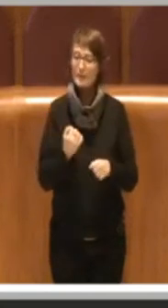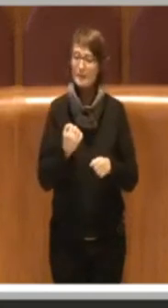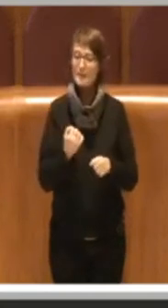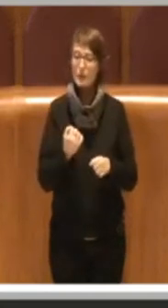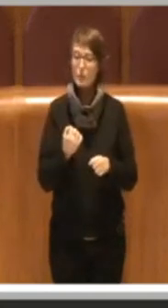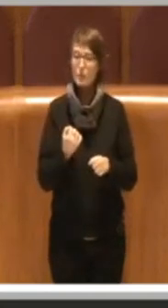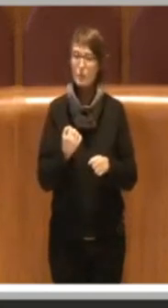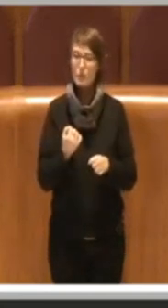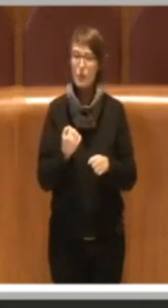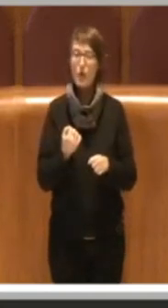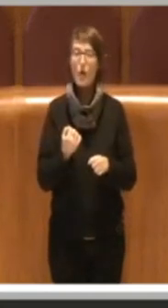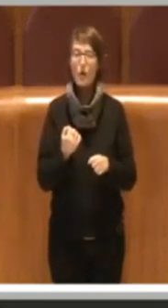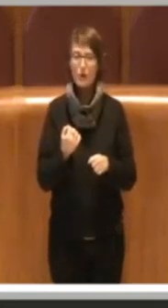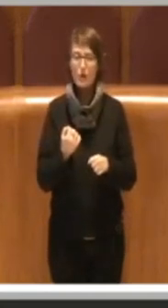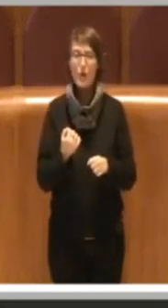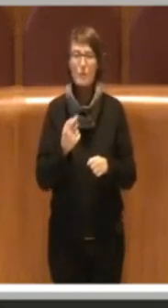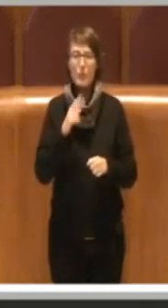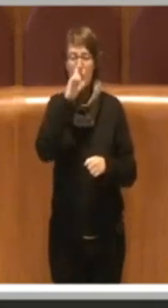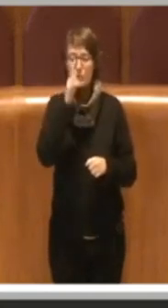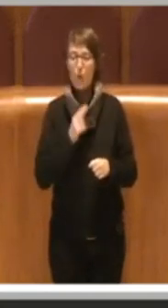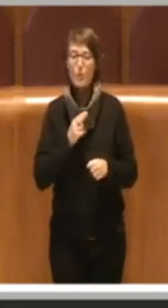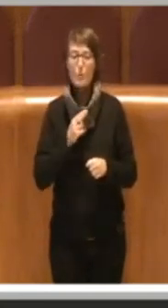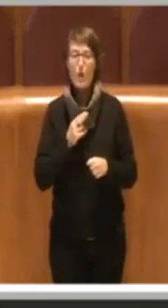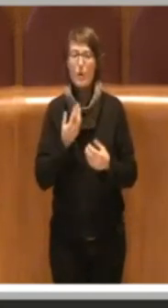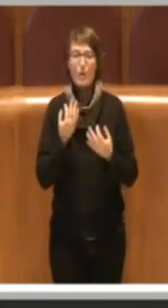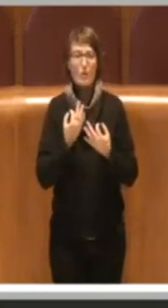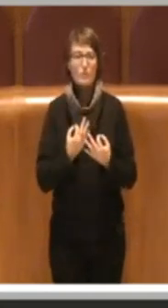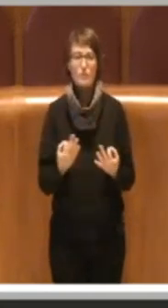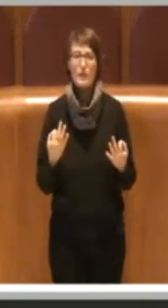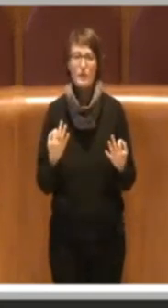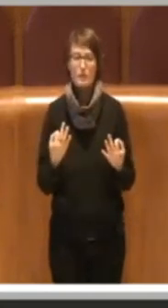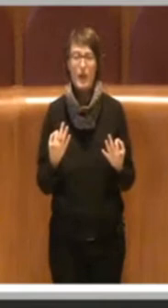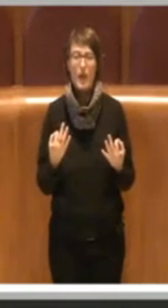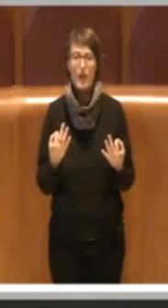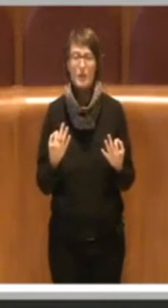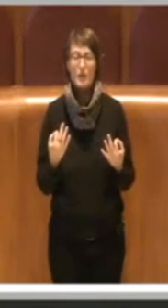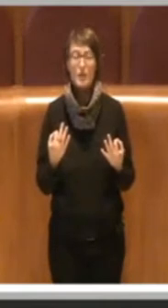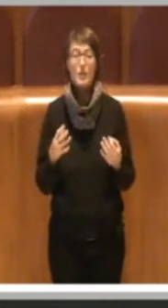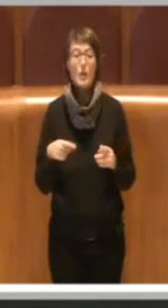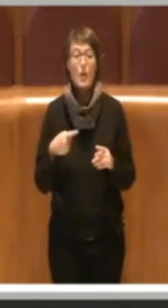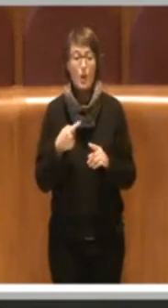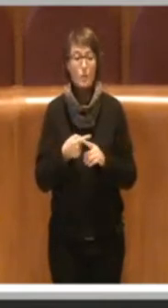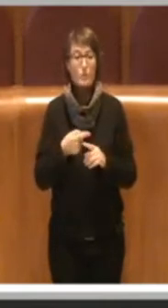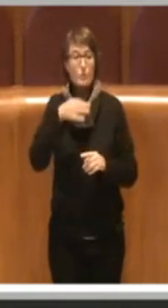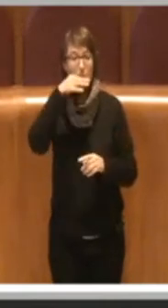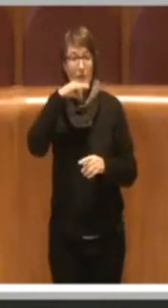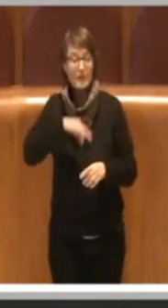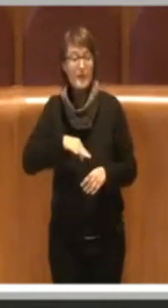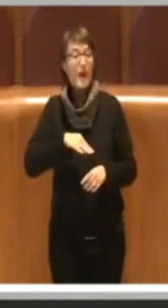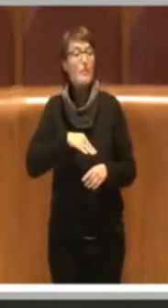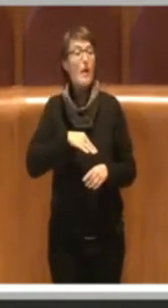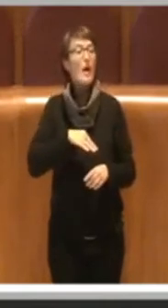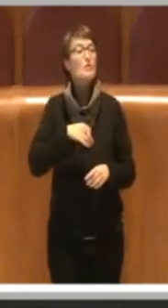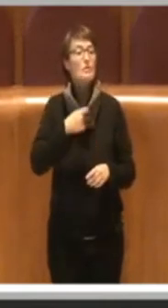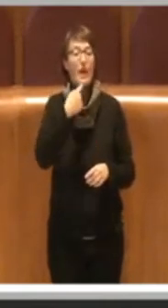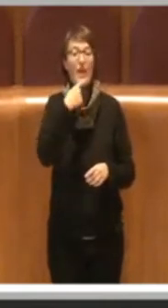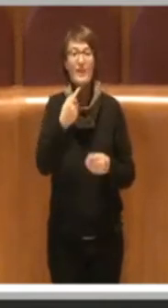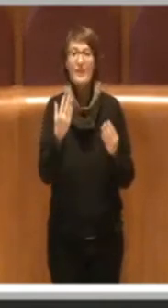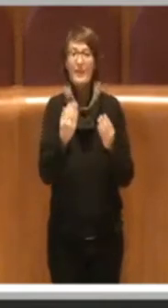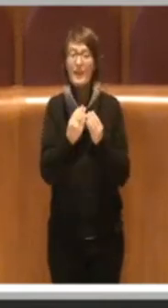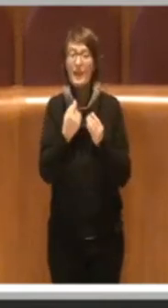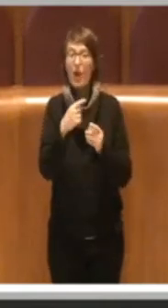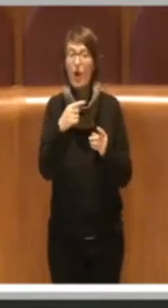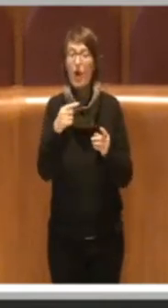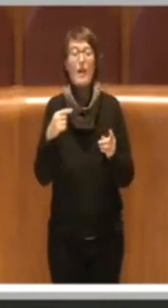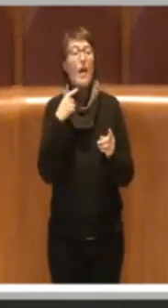formale con la quale richiamava simbolicamente i suoi colleghi al rispetto del ruolo che sono richiamati ancora oggi a